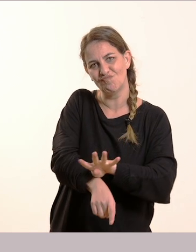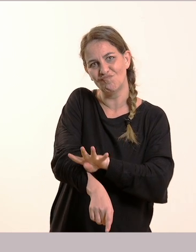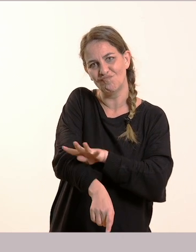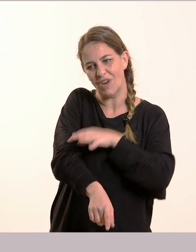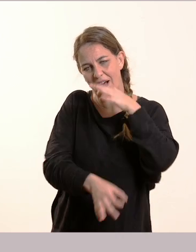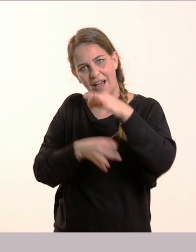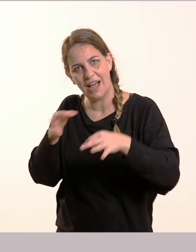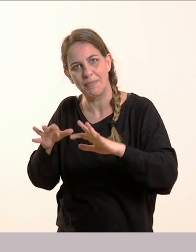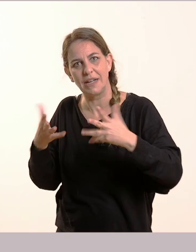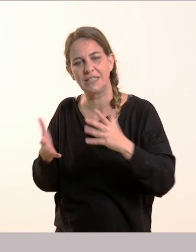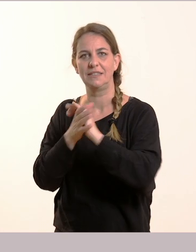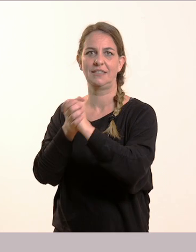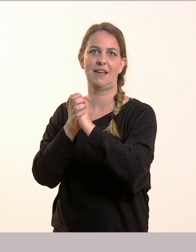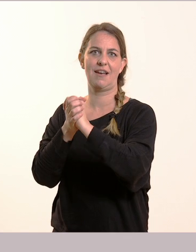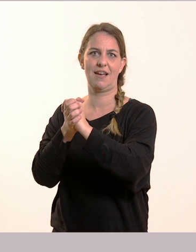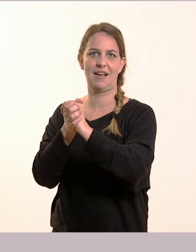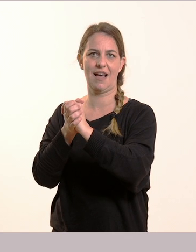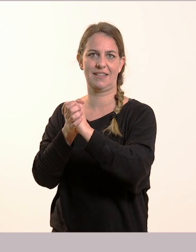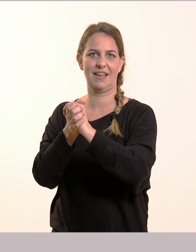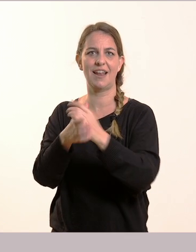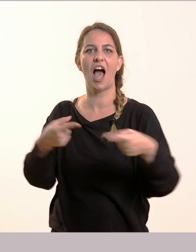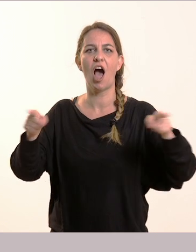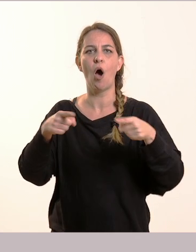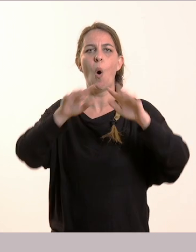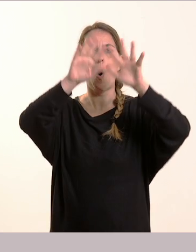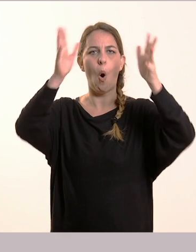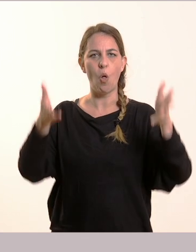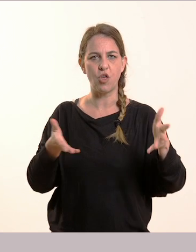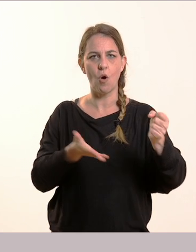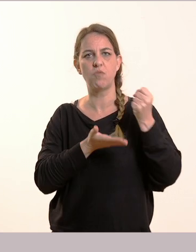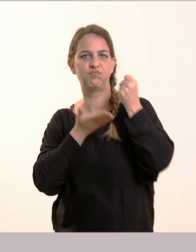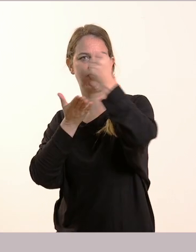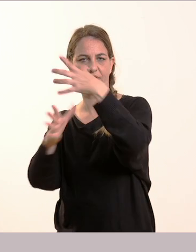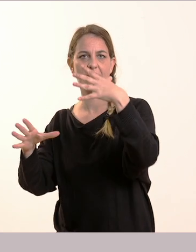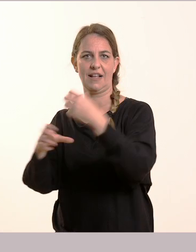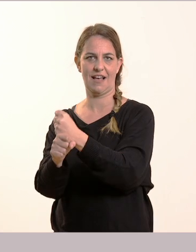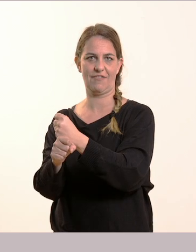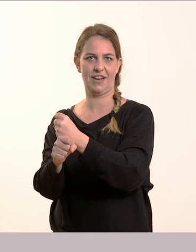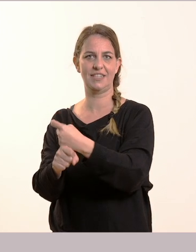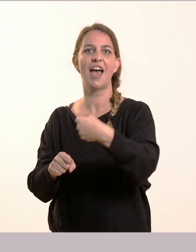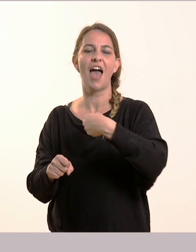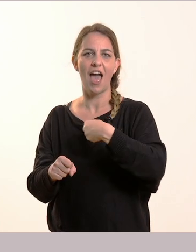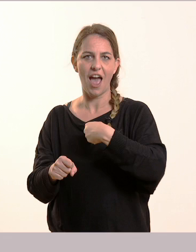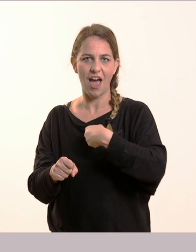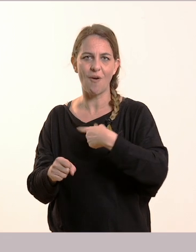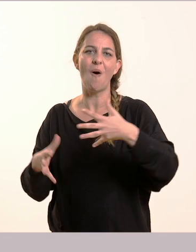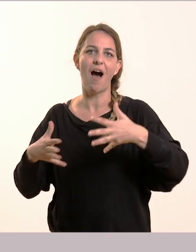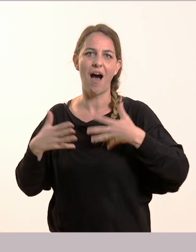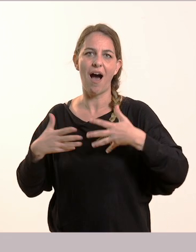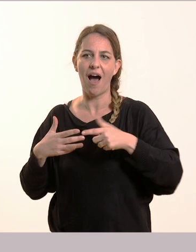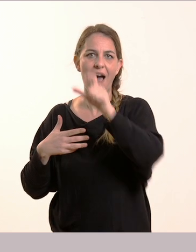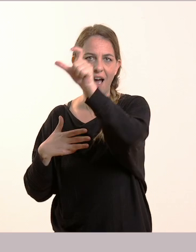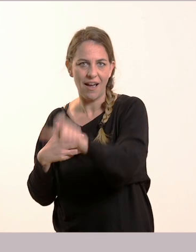Θα χαρώ να σε έχω μαθητή, είπε ο δάσκαλος φανερά συγκινημένος. Ο ενθουσιασμός των τριών παιδιών